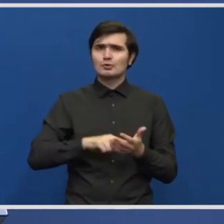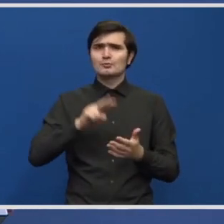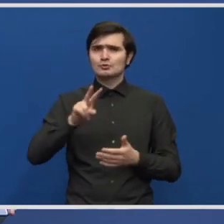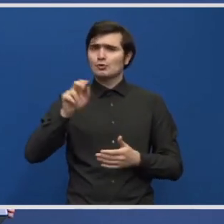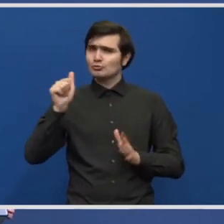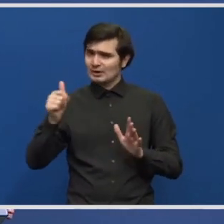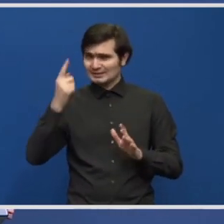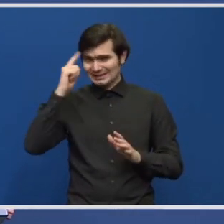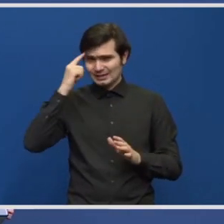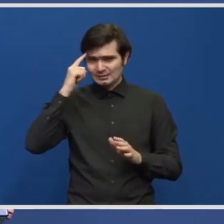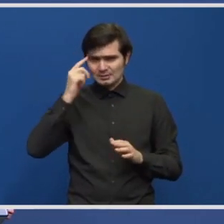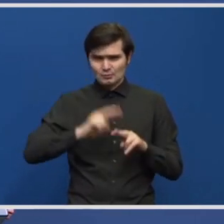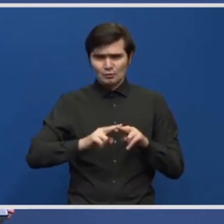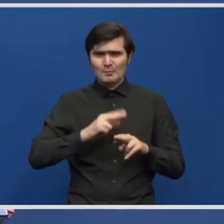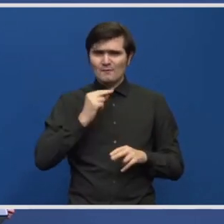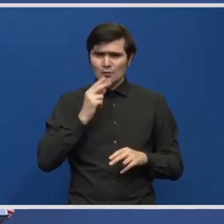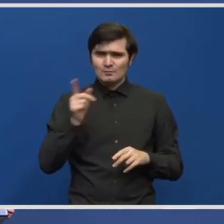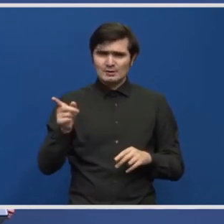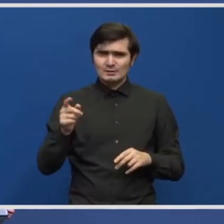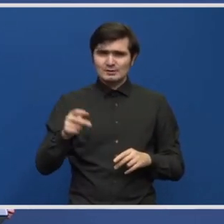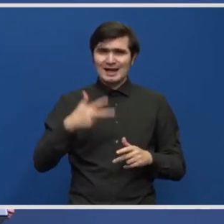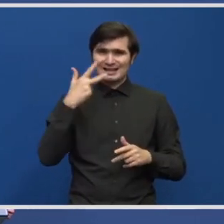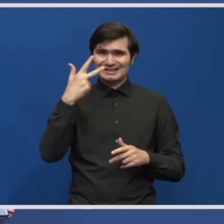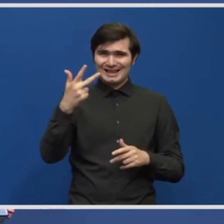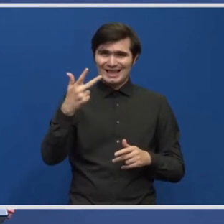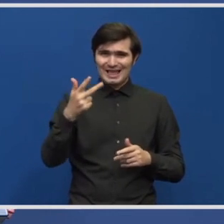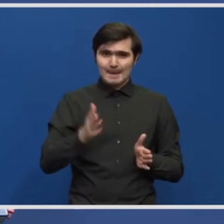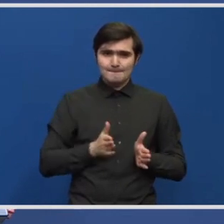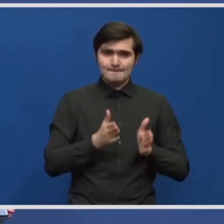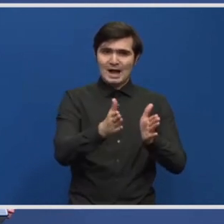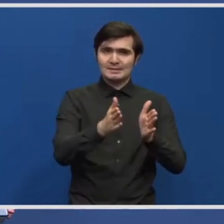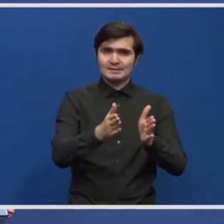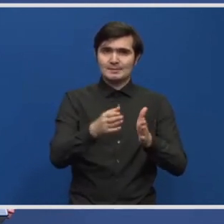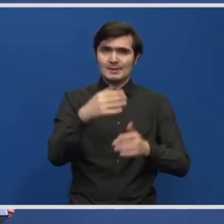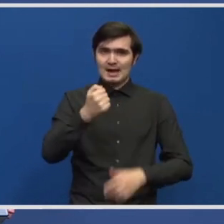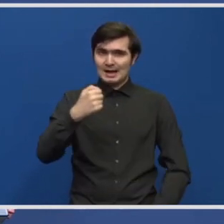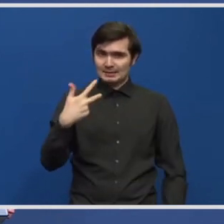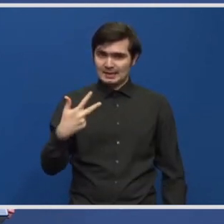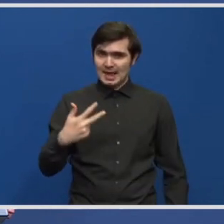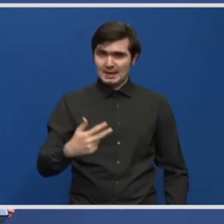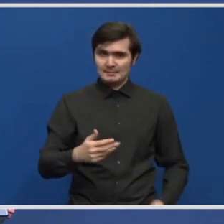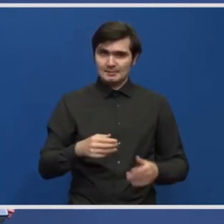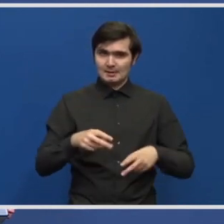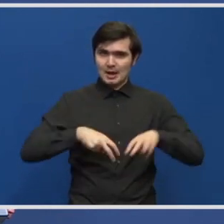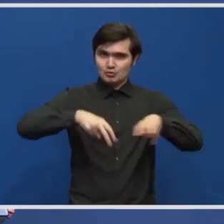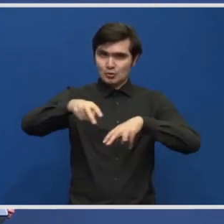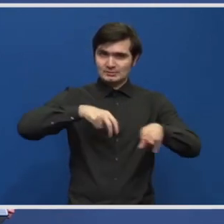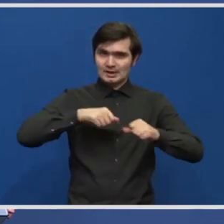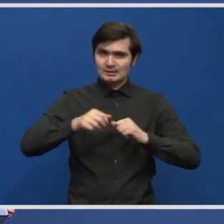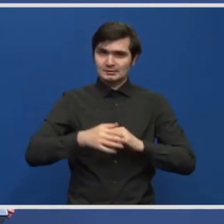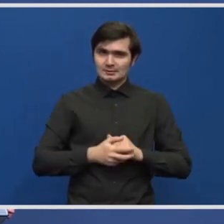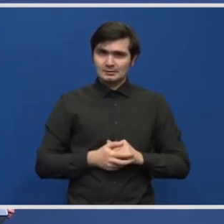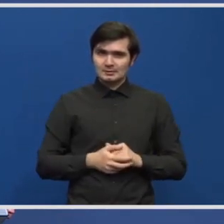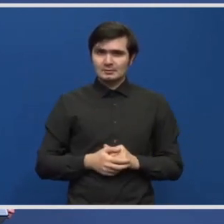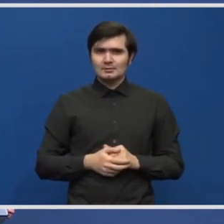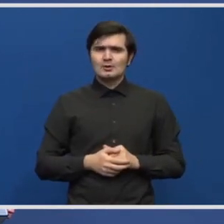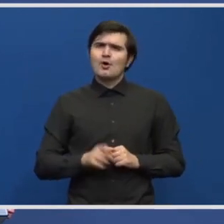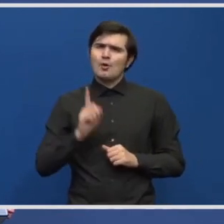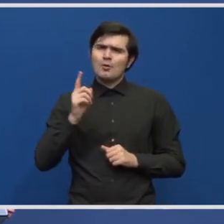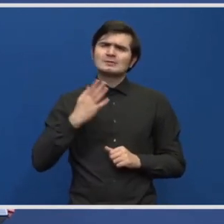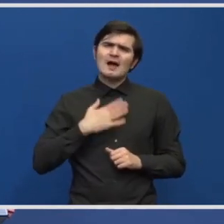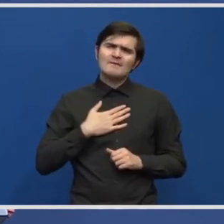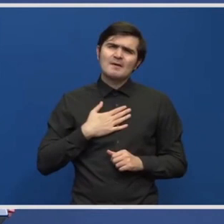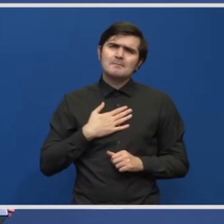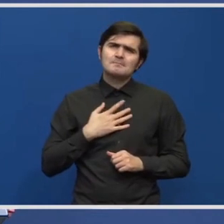cum vorbeam și de exemplu cei de-a treia benzi pe A3, o să avem un stoc